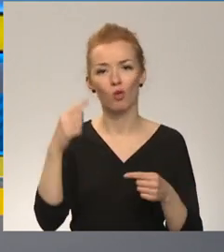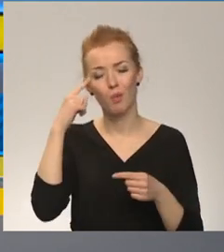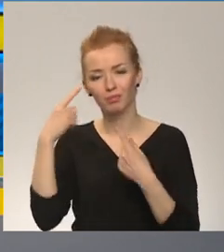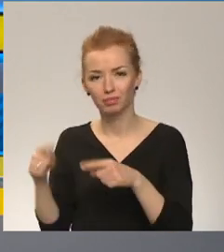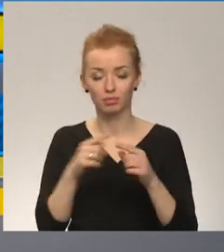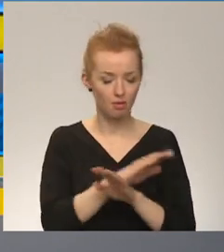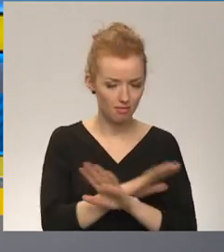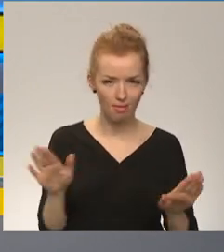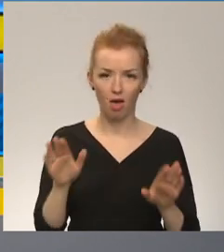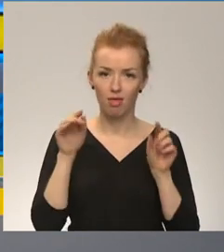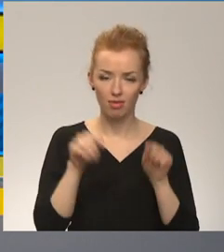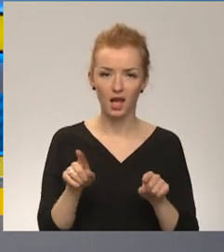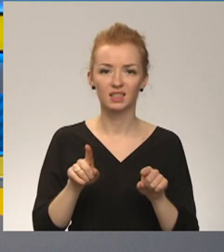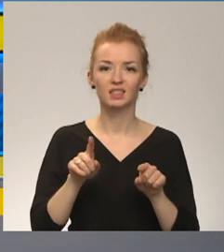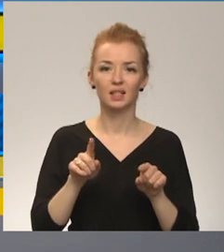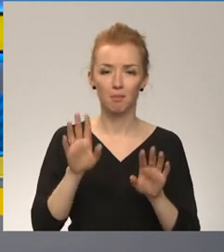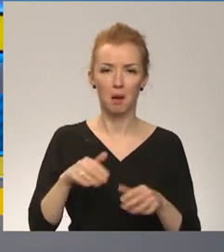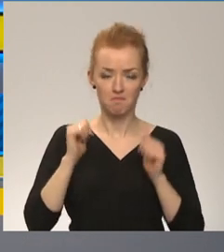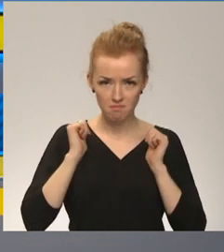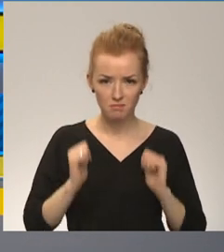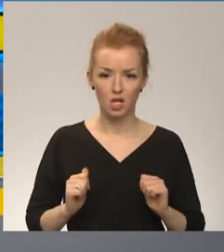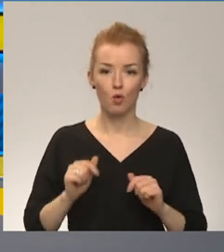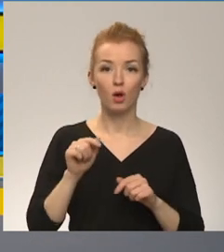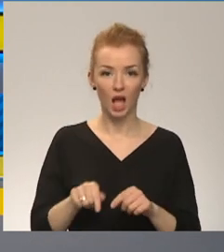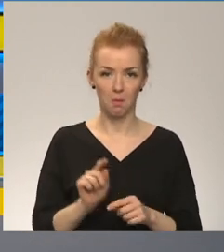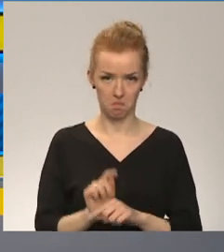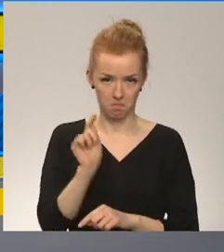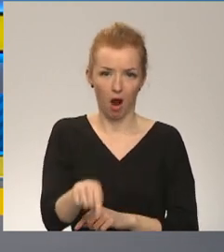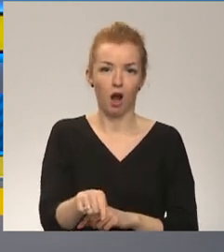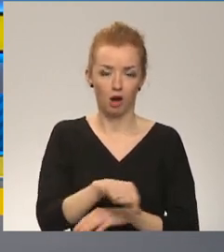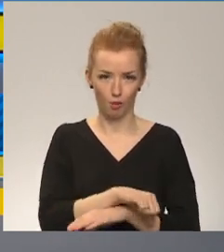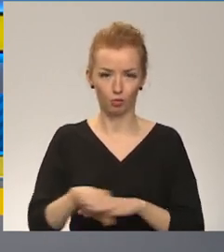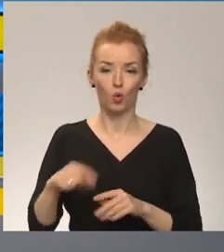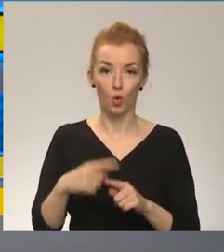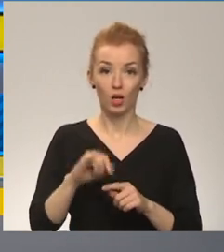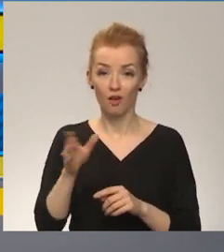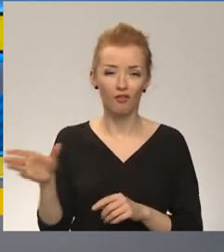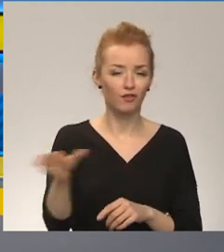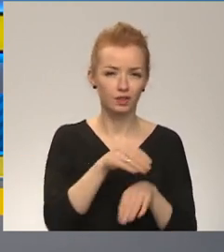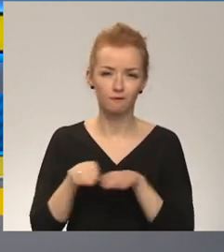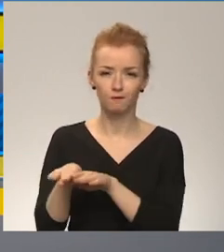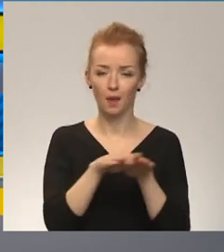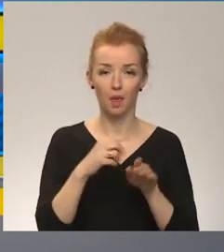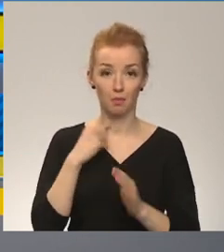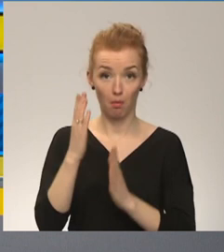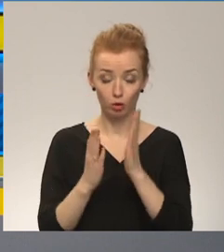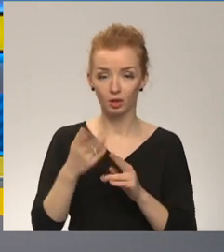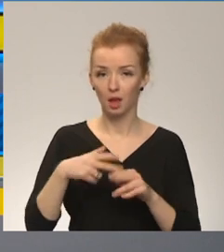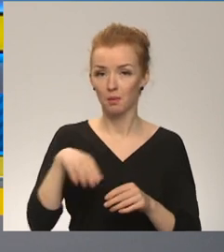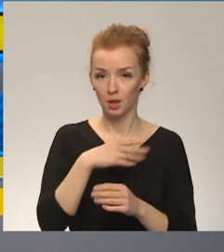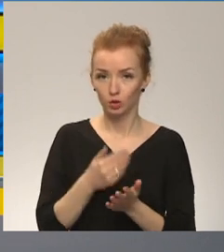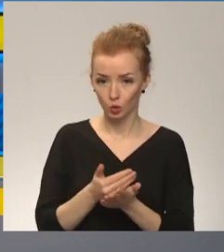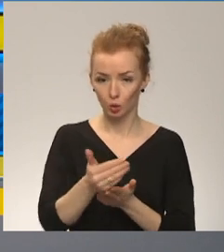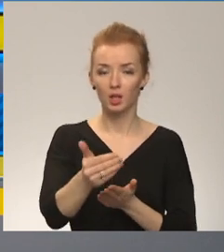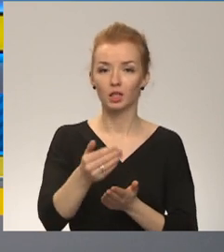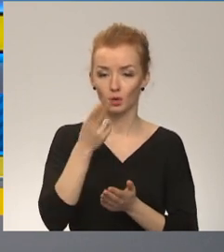ir stāsts par mieru, par to, ka tas ir pārkāpts. Jā, balsojums ir bijis vienbalsīgs un mēs arī turpināsim no saimas